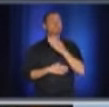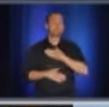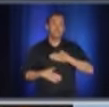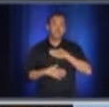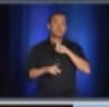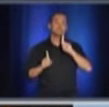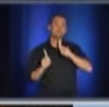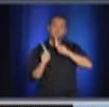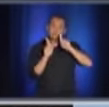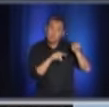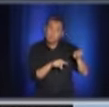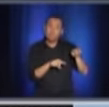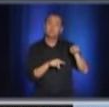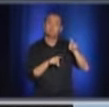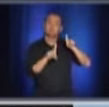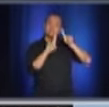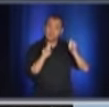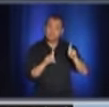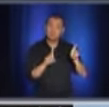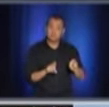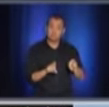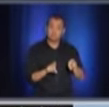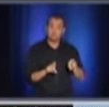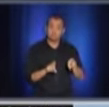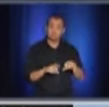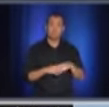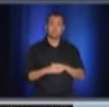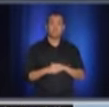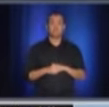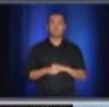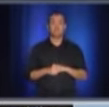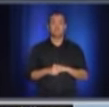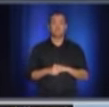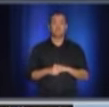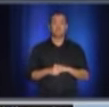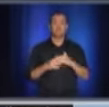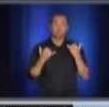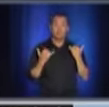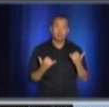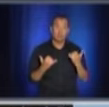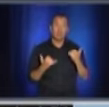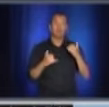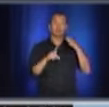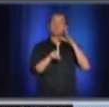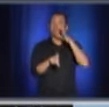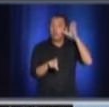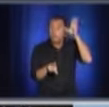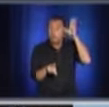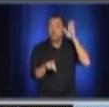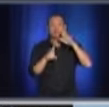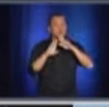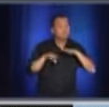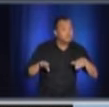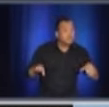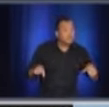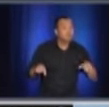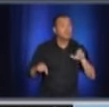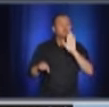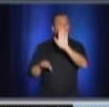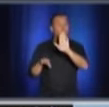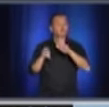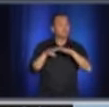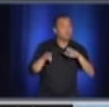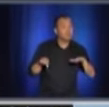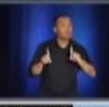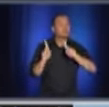renouveler mon appel à la vigilance, cette fois-ci de la part des parents dont les enfants vont à des camps de jour